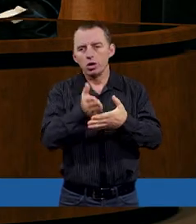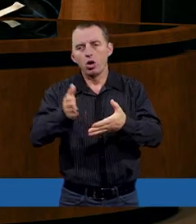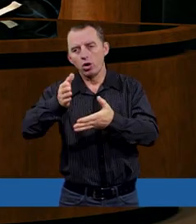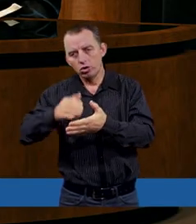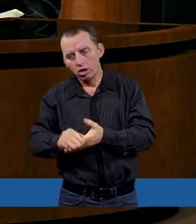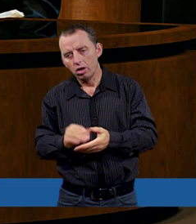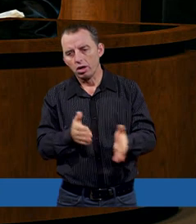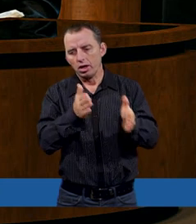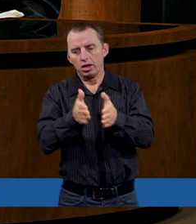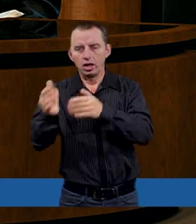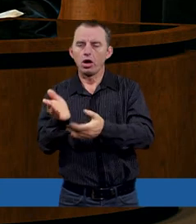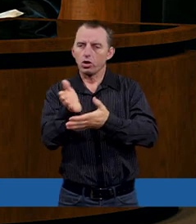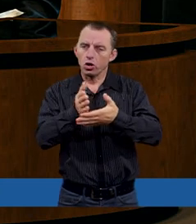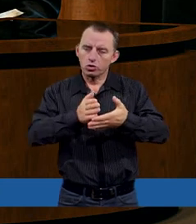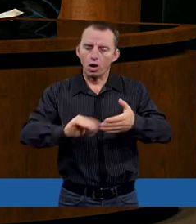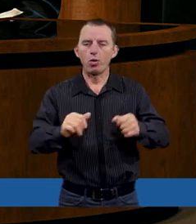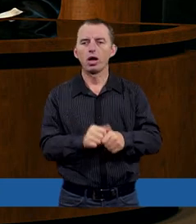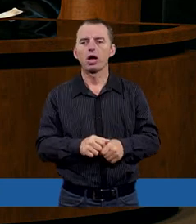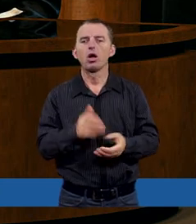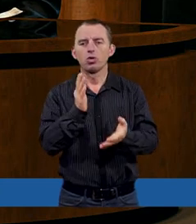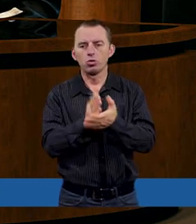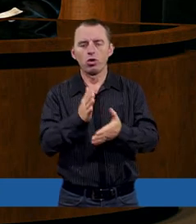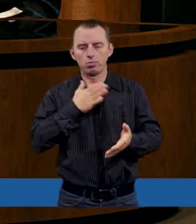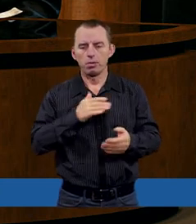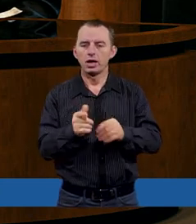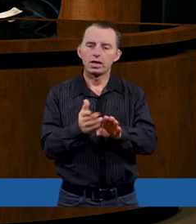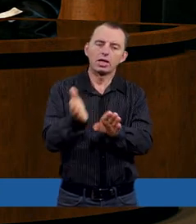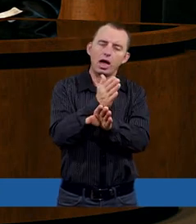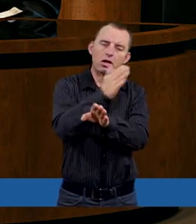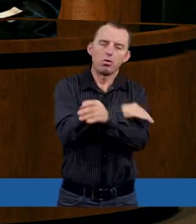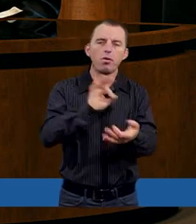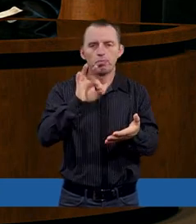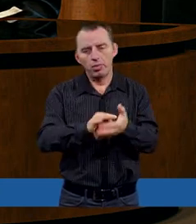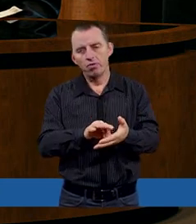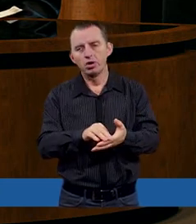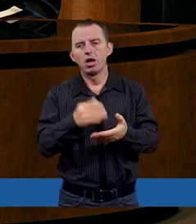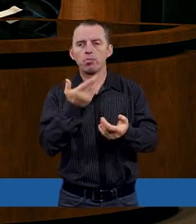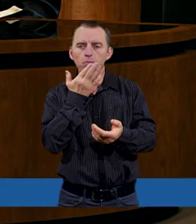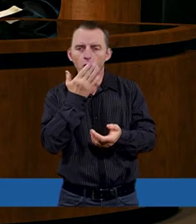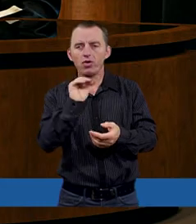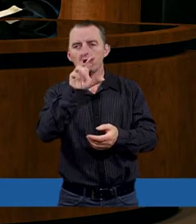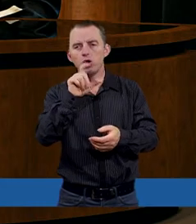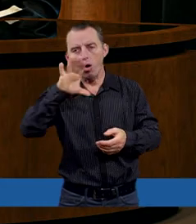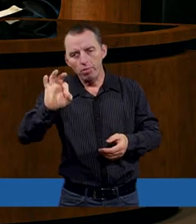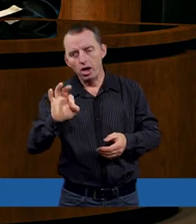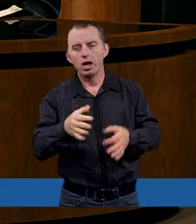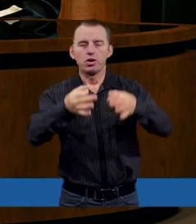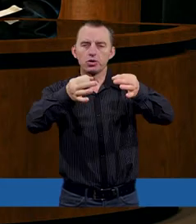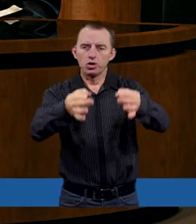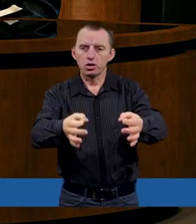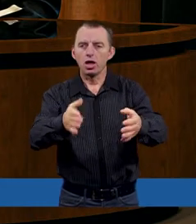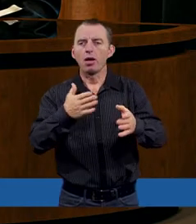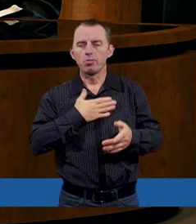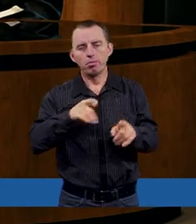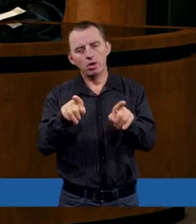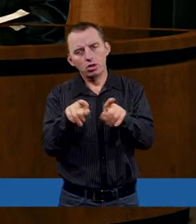ósmym i kolejnych i już mamy za sobą pewne mowy Hioba, a dzisiaj mamy